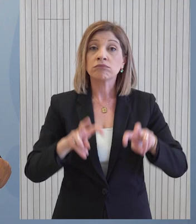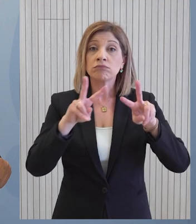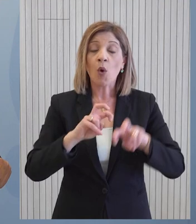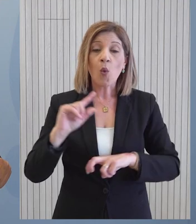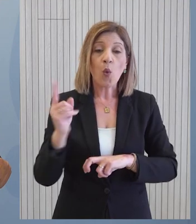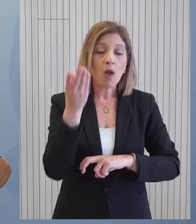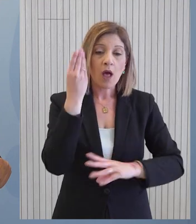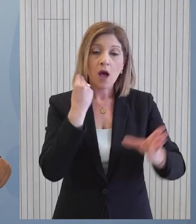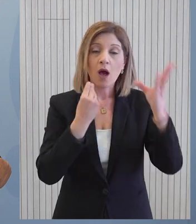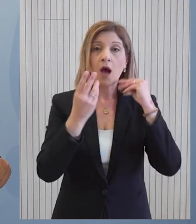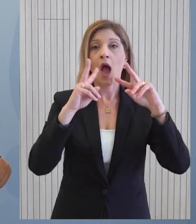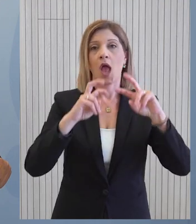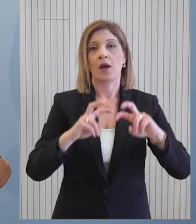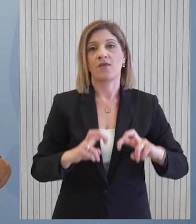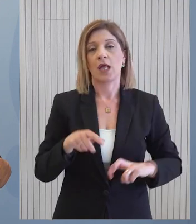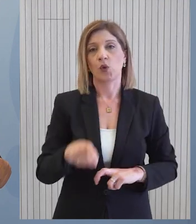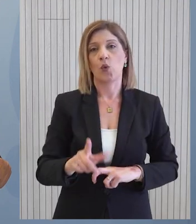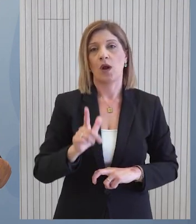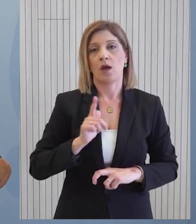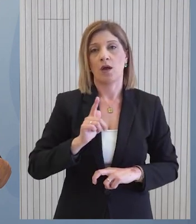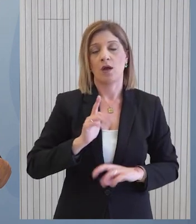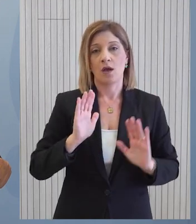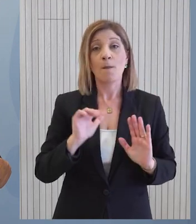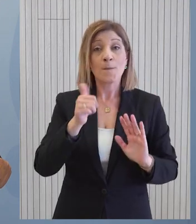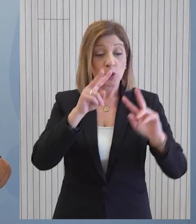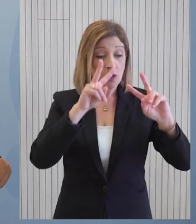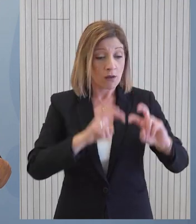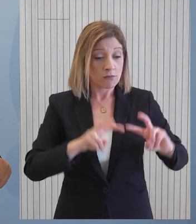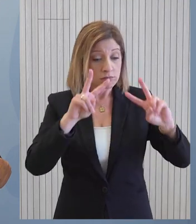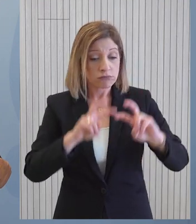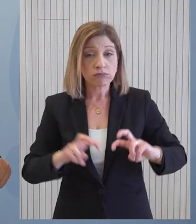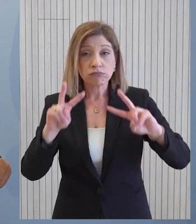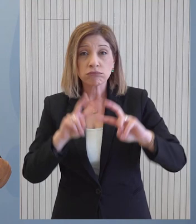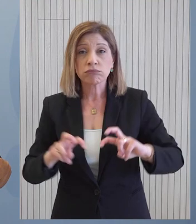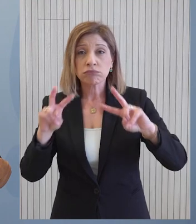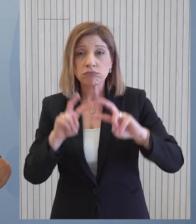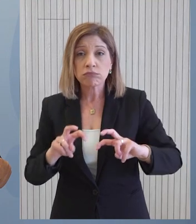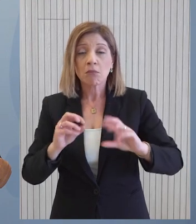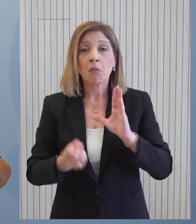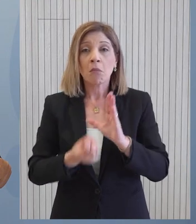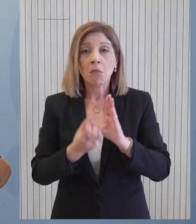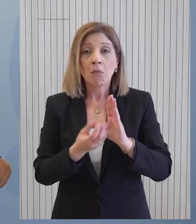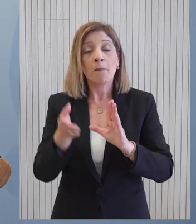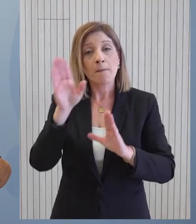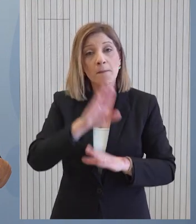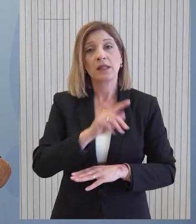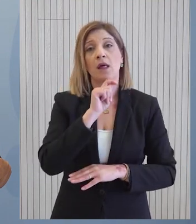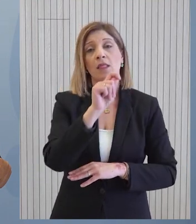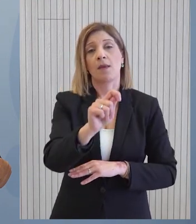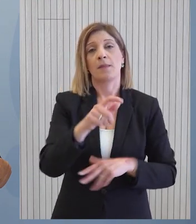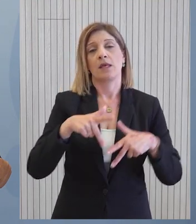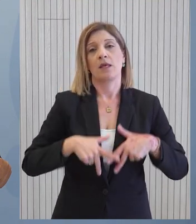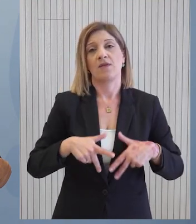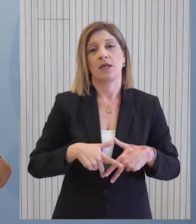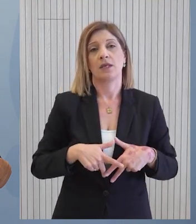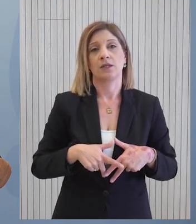όσα βλέπουν το φως της δημοσιότητας και αφού διερευνηθούν, αφού προκύψουν οι όποιες εξελίξεις τότε ναι θα υπάρξει και τοποθέτηση από πλευράς